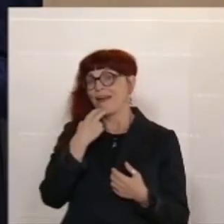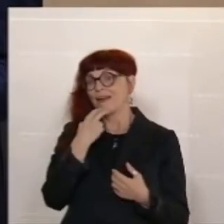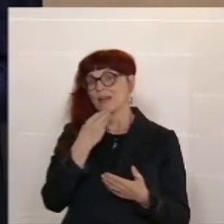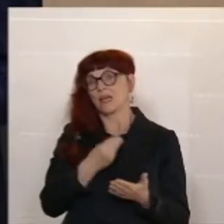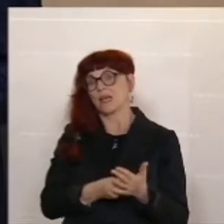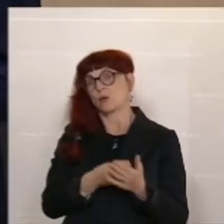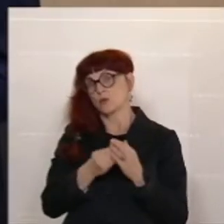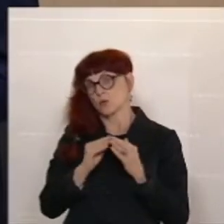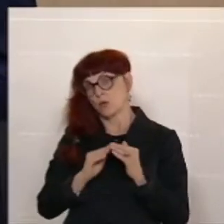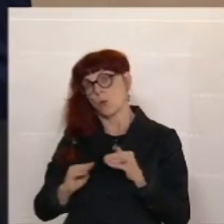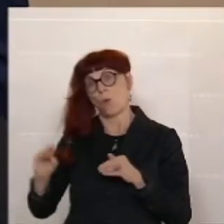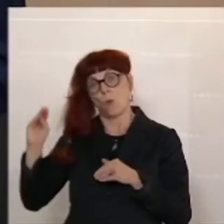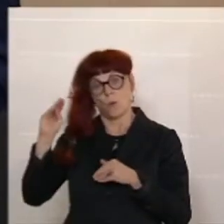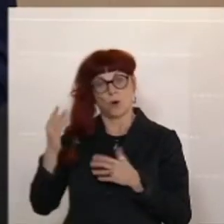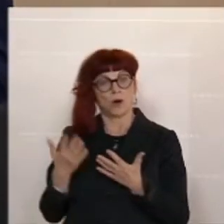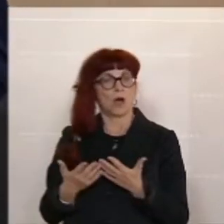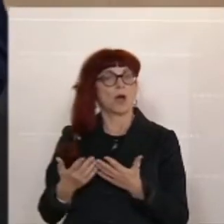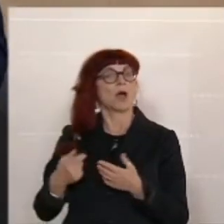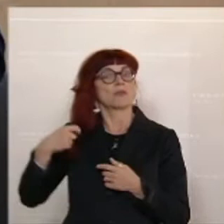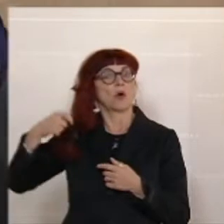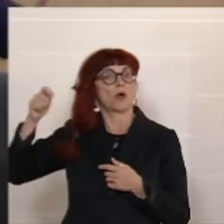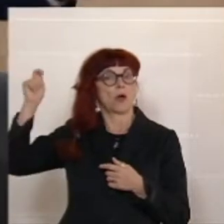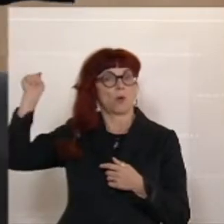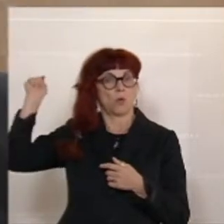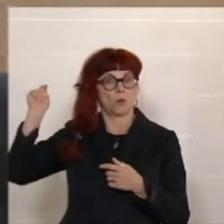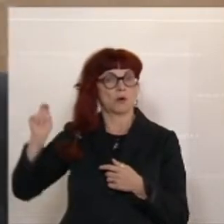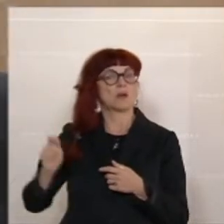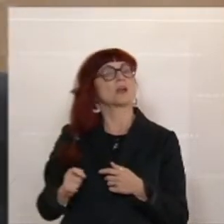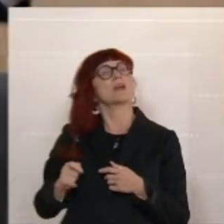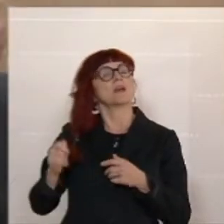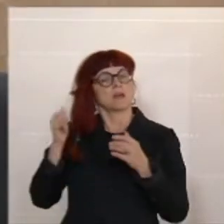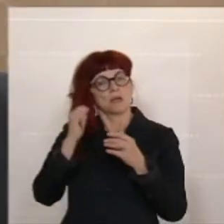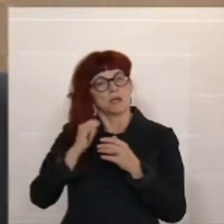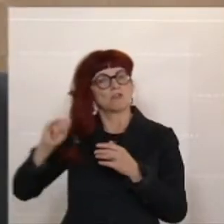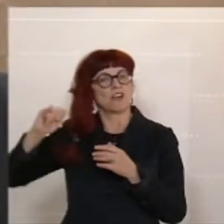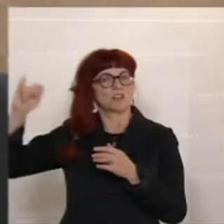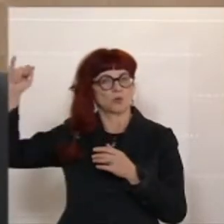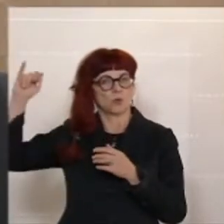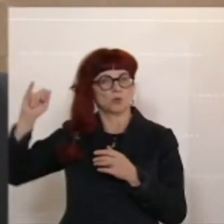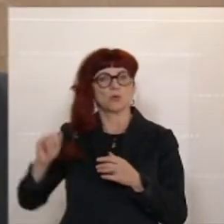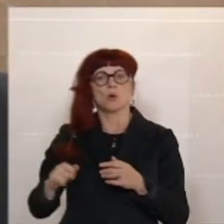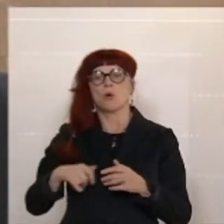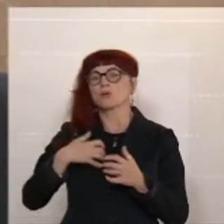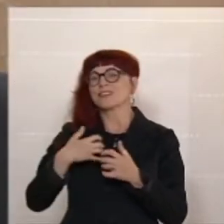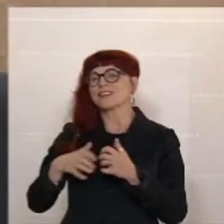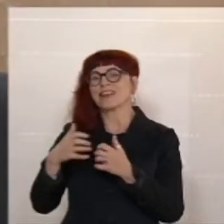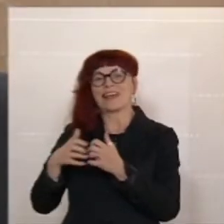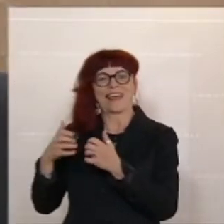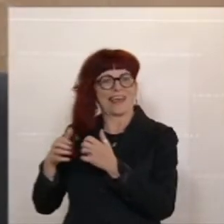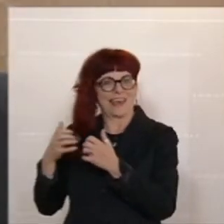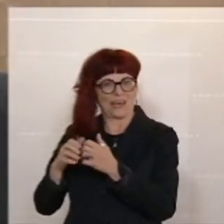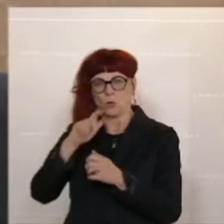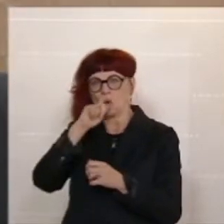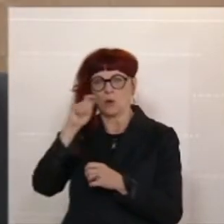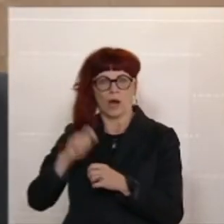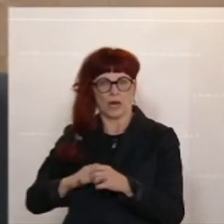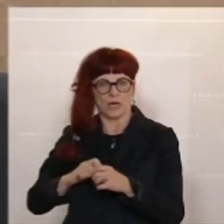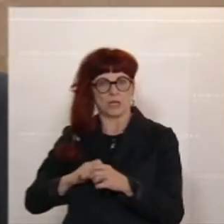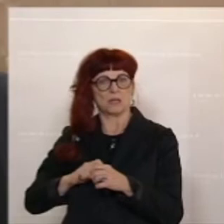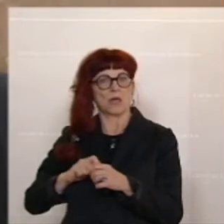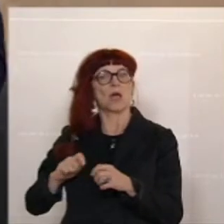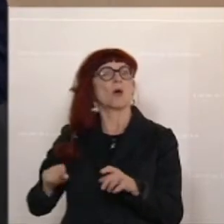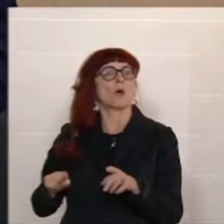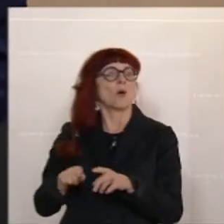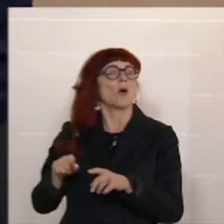Inflation und der Krieg in der Ukraine und das Verhalten der Opposition freut maximal die russische Föderation, aber